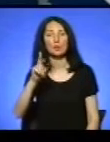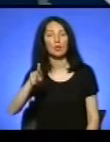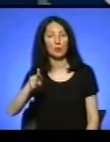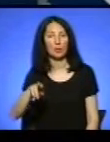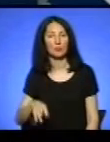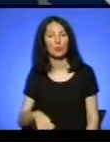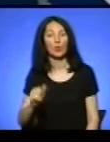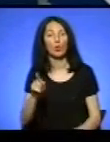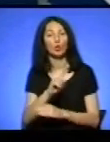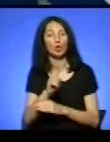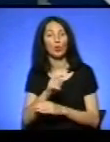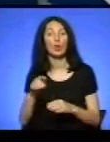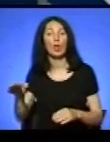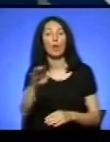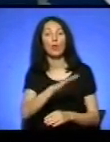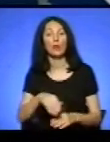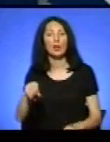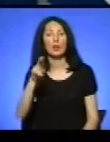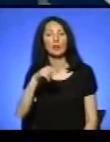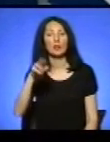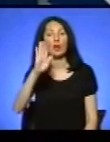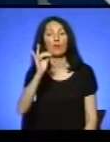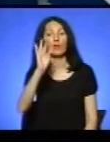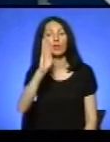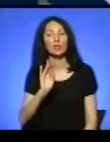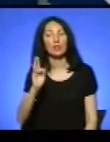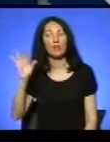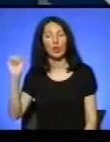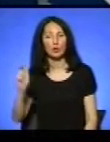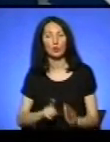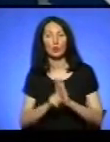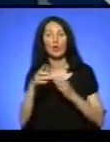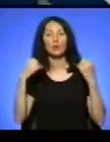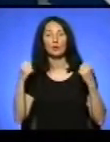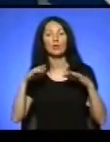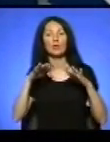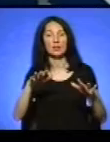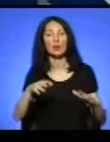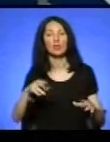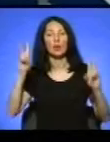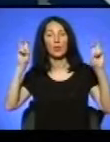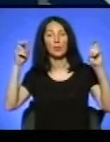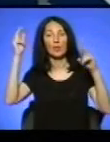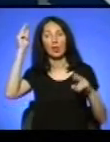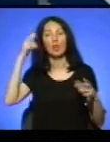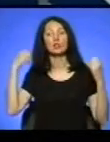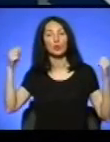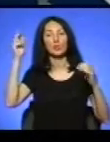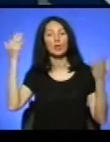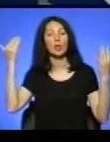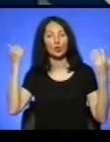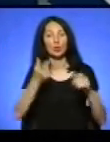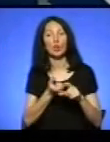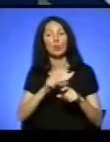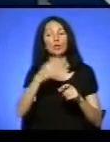У Тернополі на бульварі Дмитра Вишневецького стартував спортивно-розгальний захід «Спортивні канікули». Понад 40 дітей різного віку